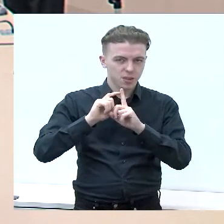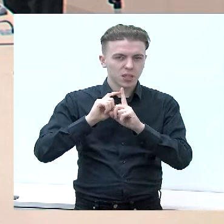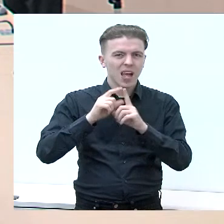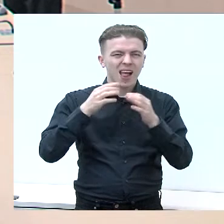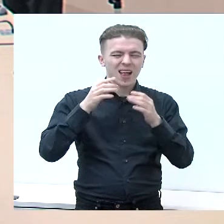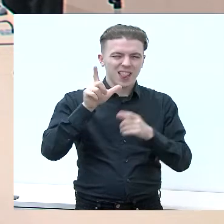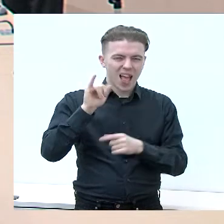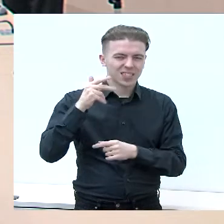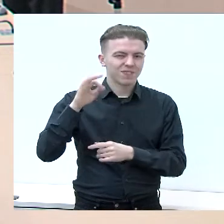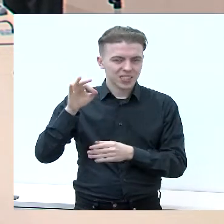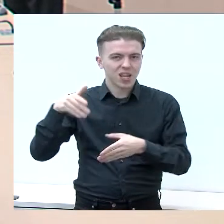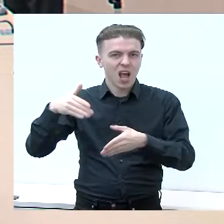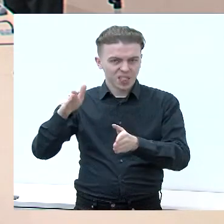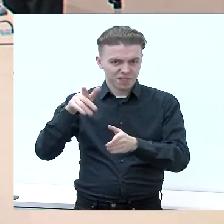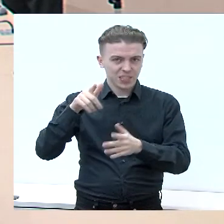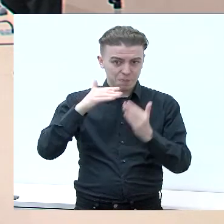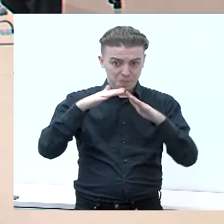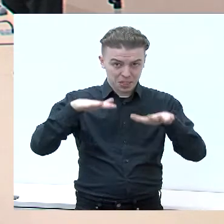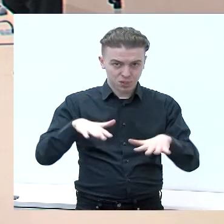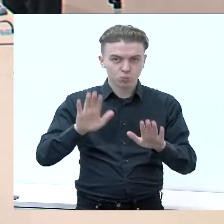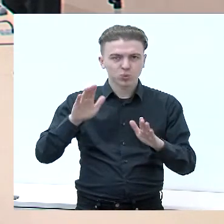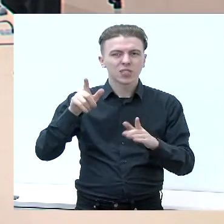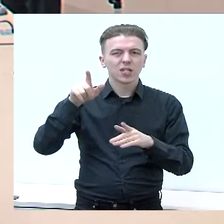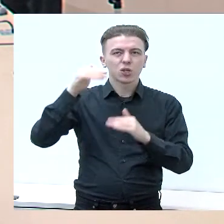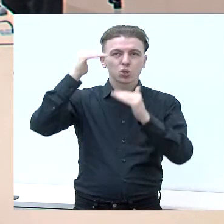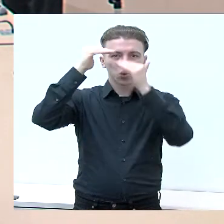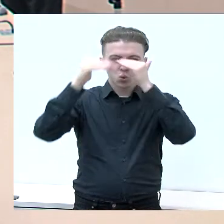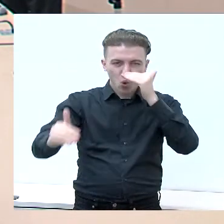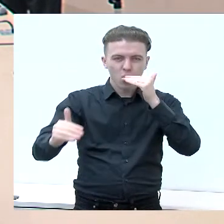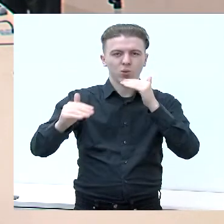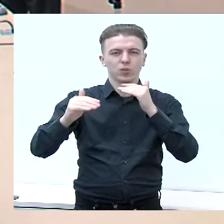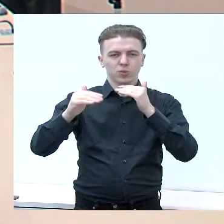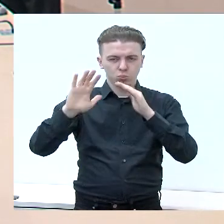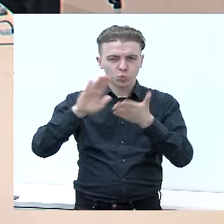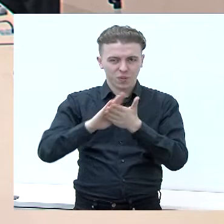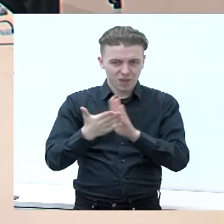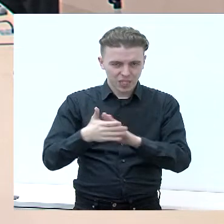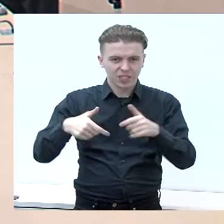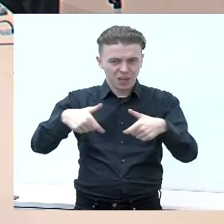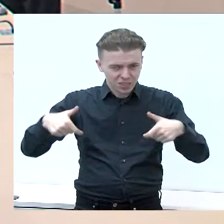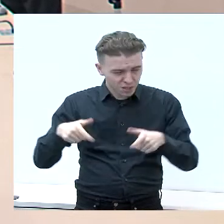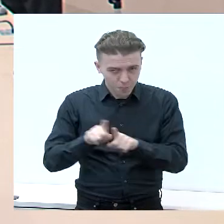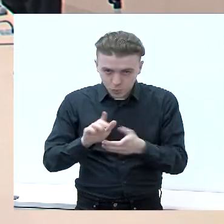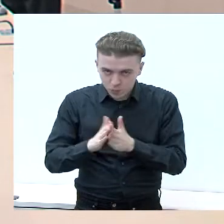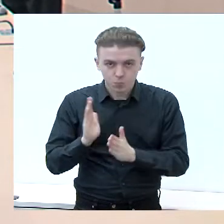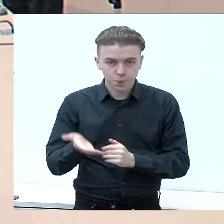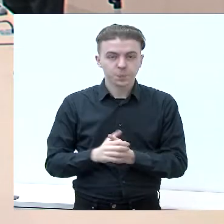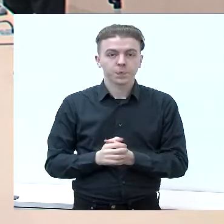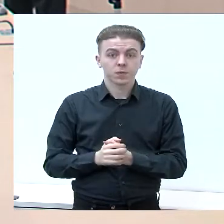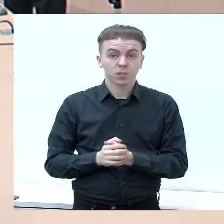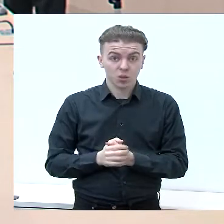gatvės Kalvaryjos mieste namų, fasadus ir stogus. Kaip suprantu, namai yra privatūs. Kaip suprantu,